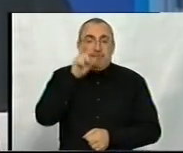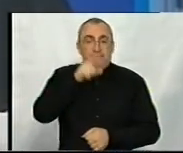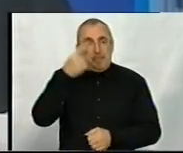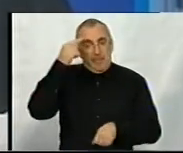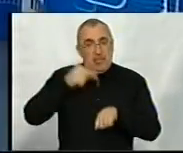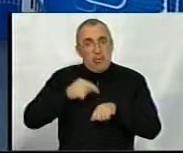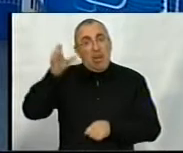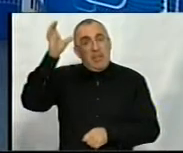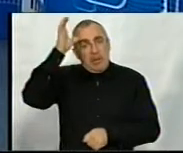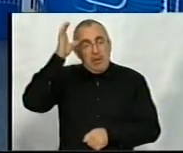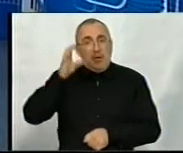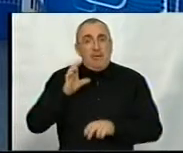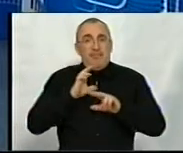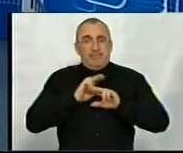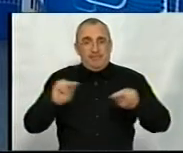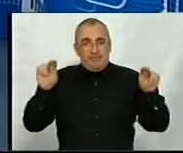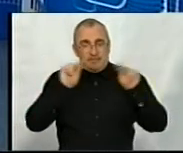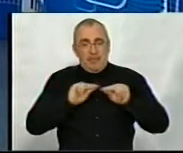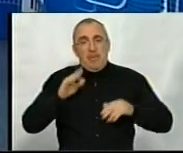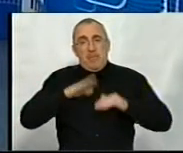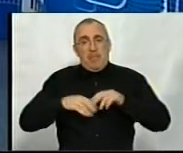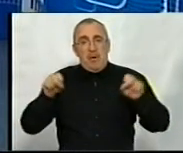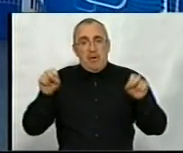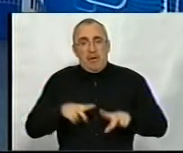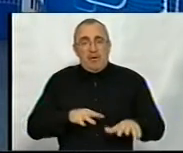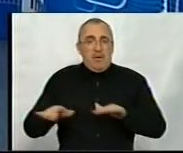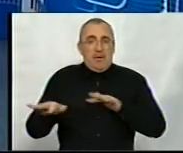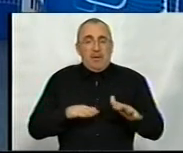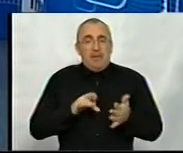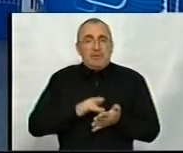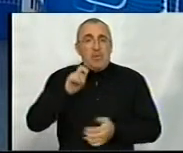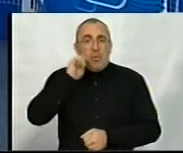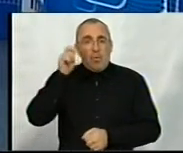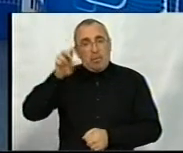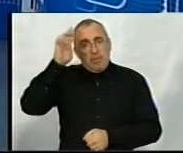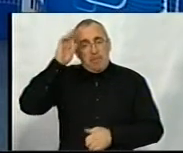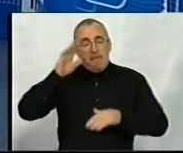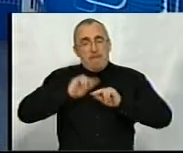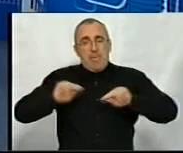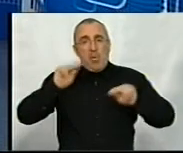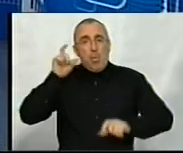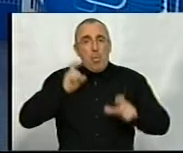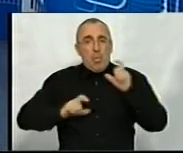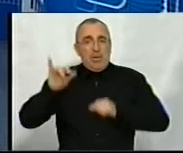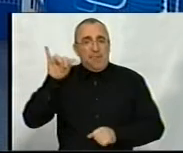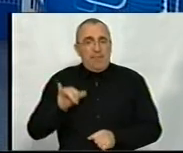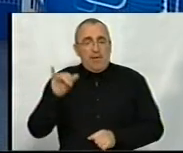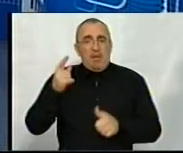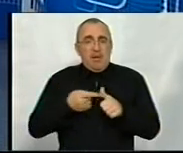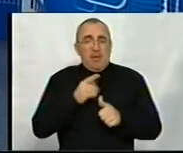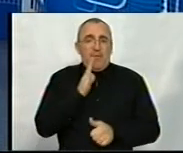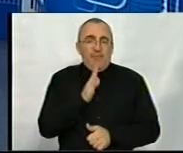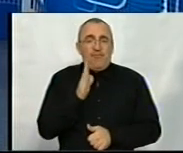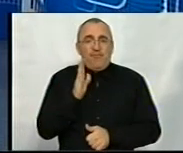психологічних наук, доцентка кафедри практичної психології Центральноукраїнського державного педагогічного університету імені